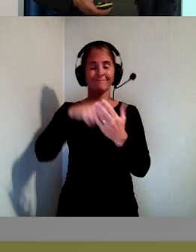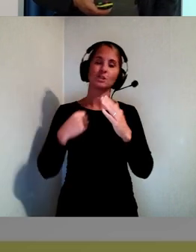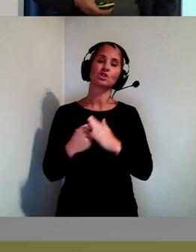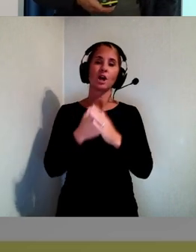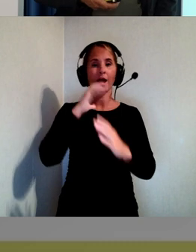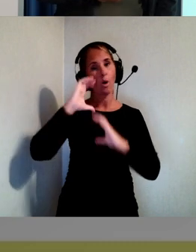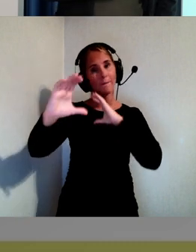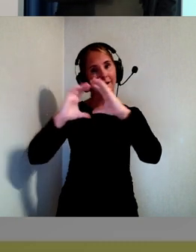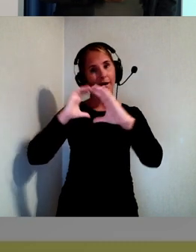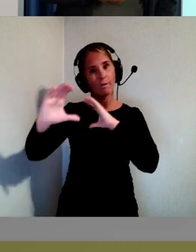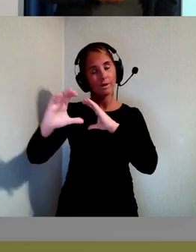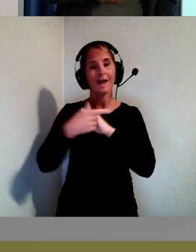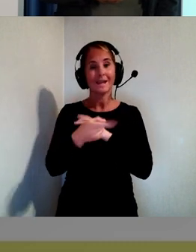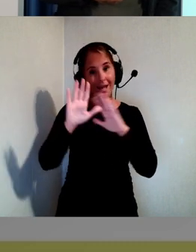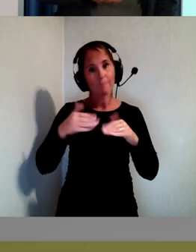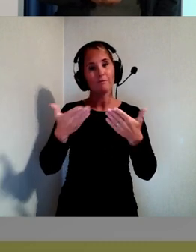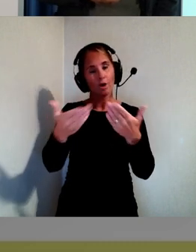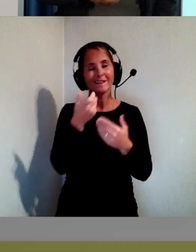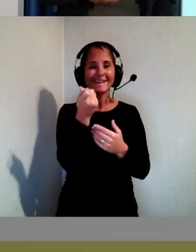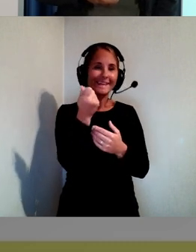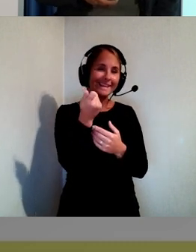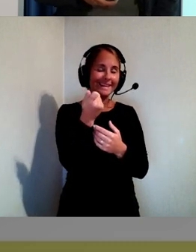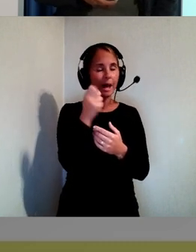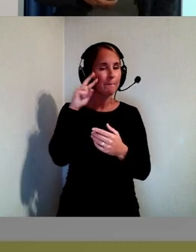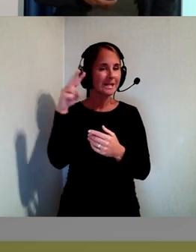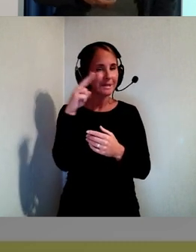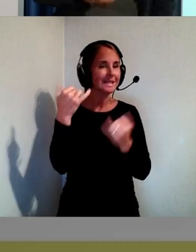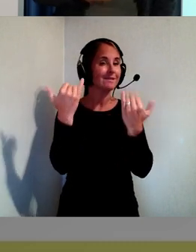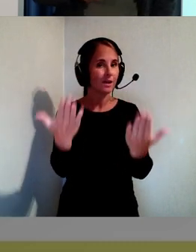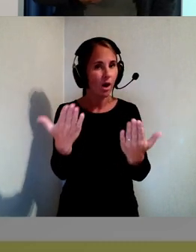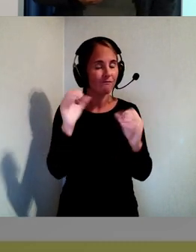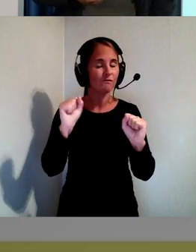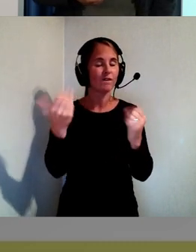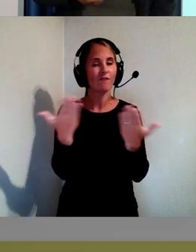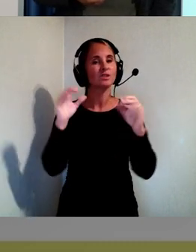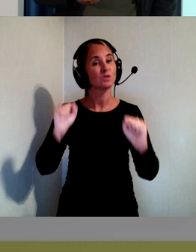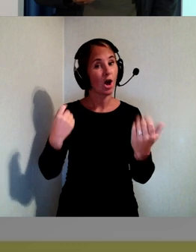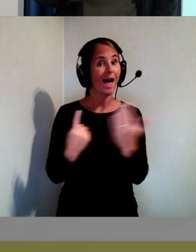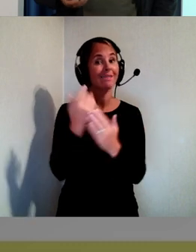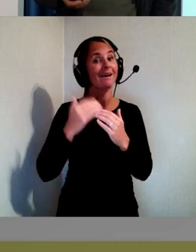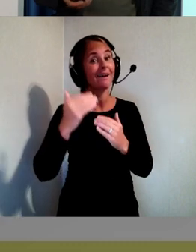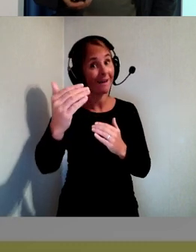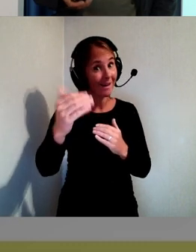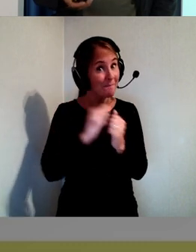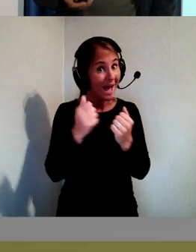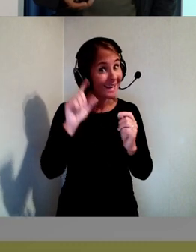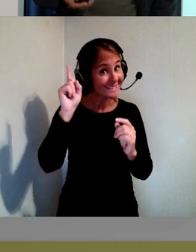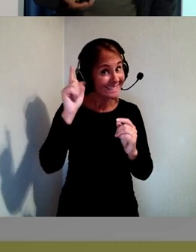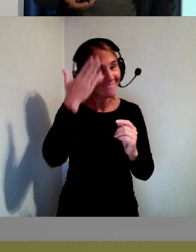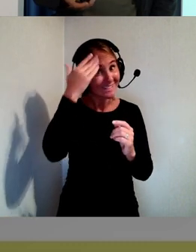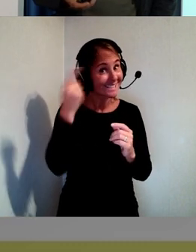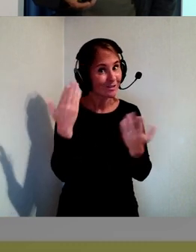Och ni har fått lite inblick idag vad som är på gång. Men, visst är ni om det här som kommer nu?